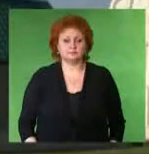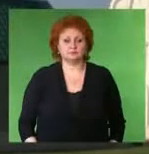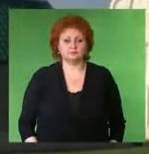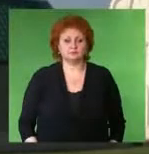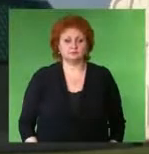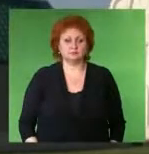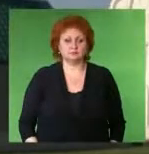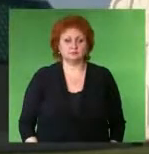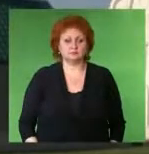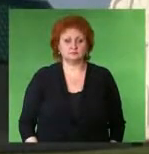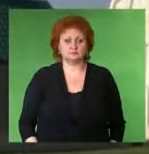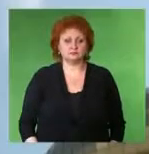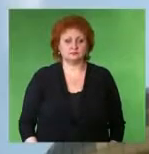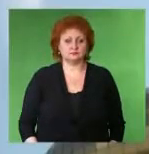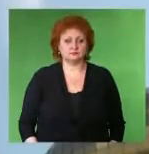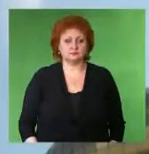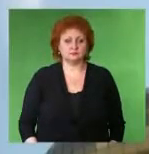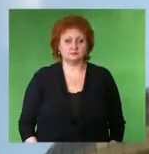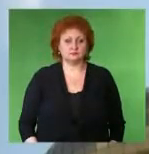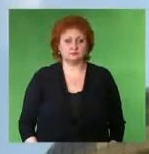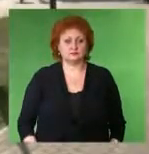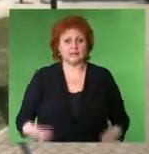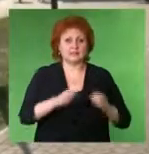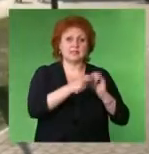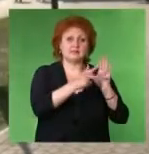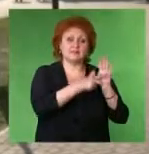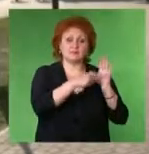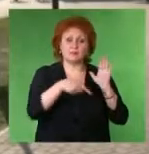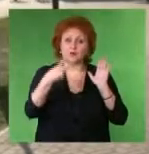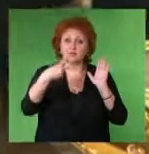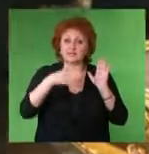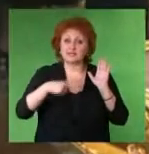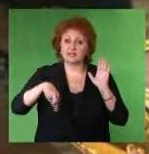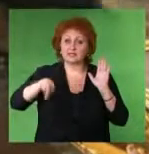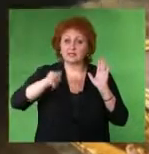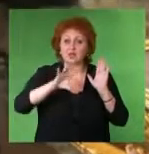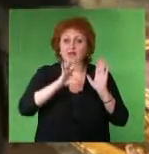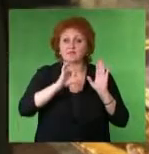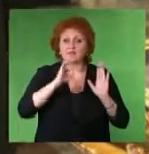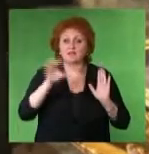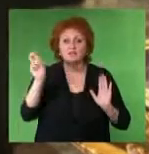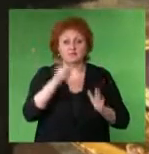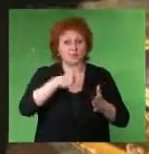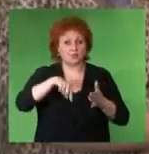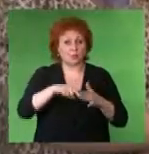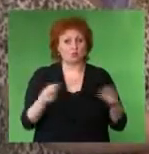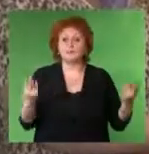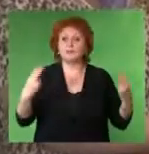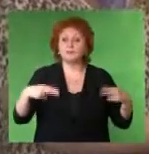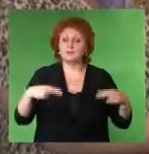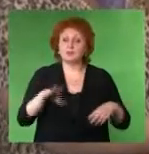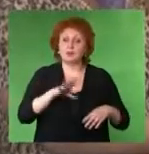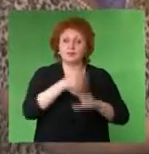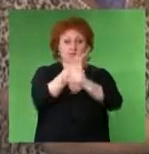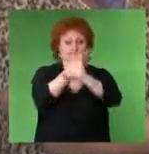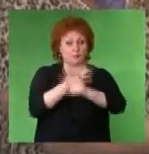С 18 по 20 июня в Спасском кафедральном соборе города Пятигорска Прибывали мощи святого равноапостольного князя